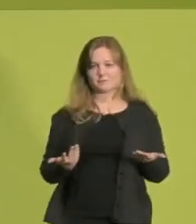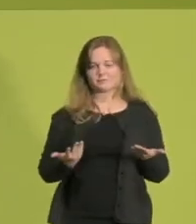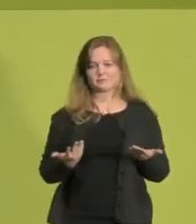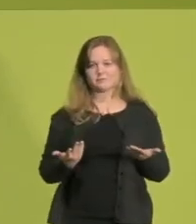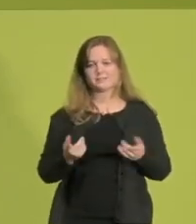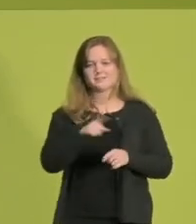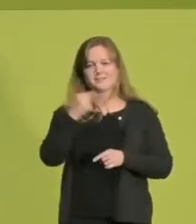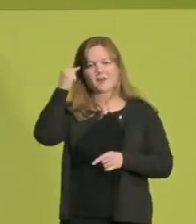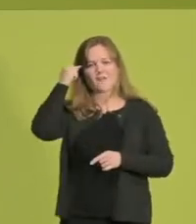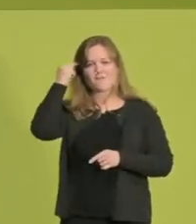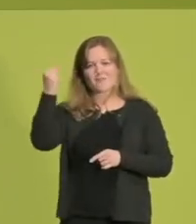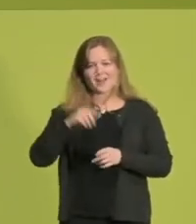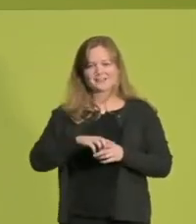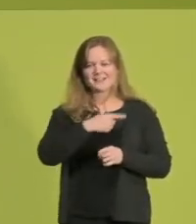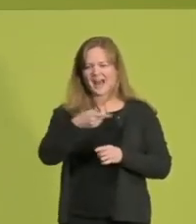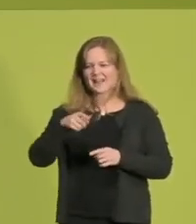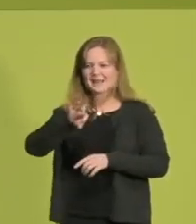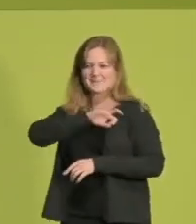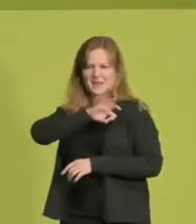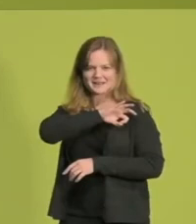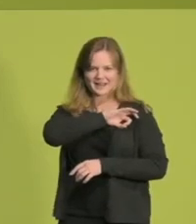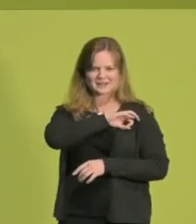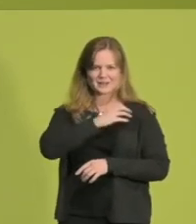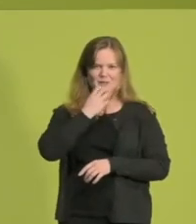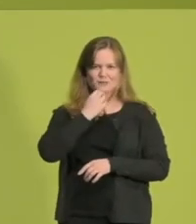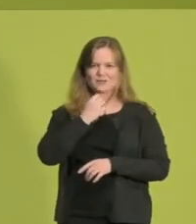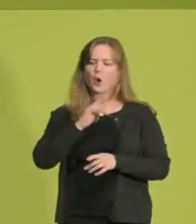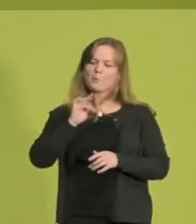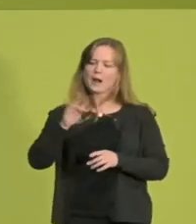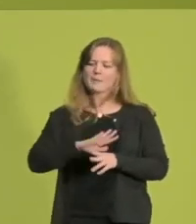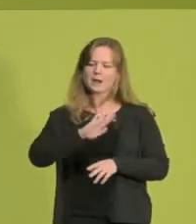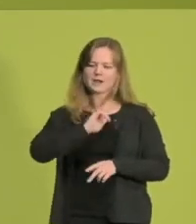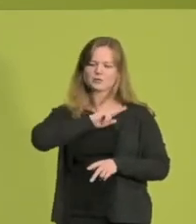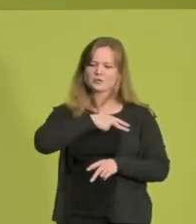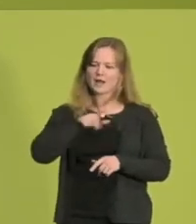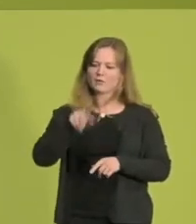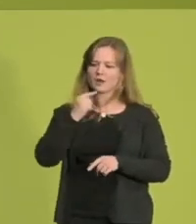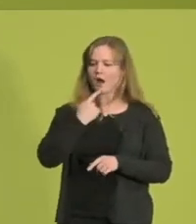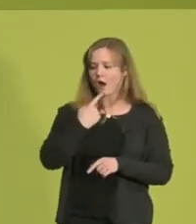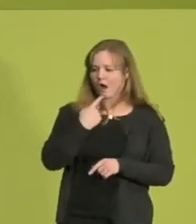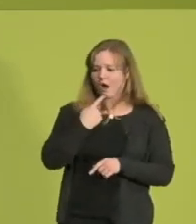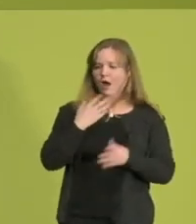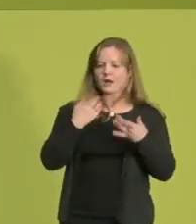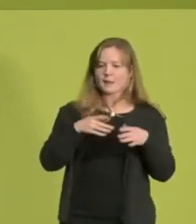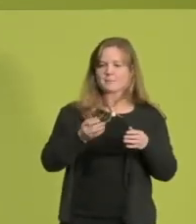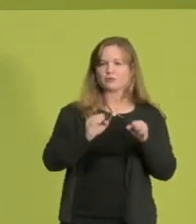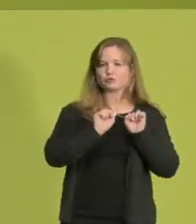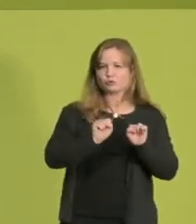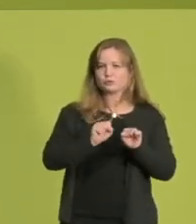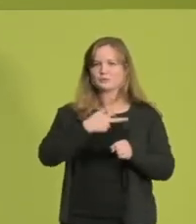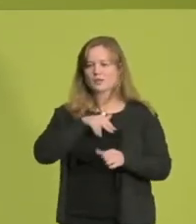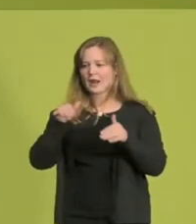Wir wissen, dass die anderen Parteien auch gerne mal das Soziale entdecken, immer dann, wenn es um Klimaschutz und Umweltpolitik